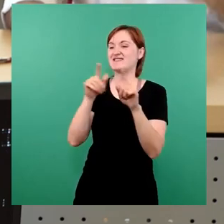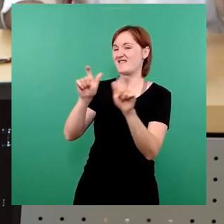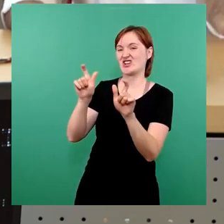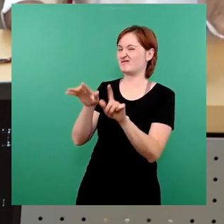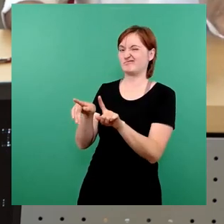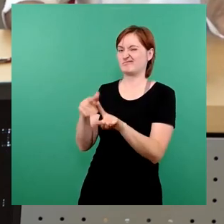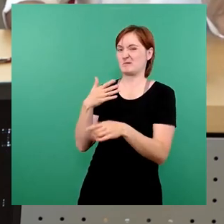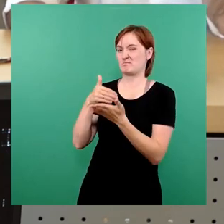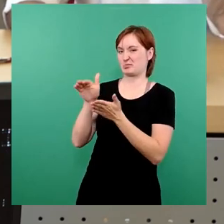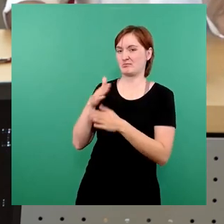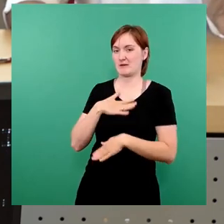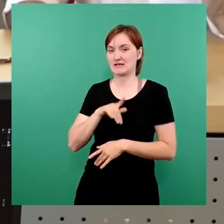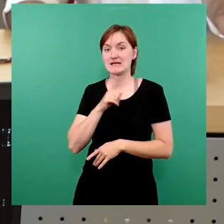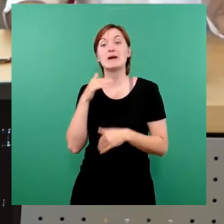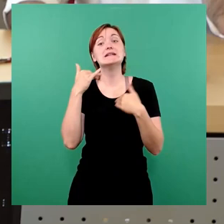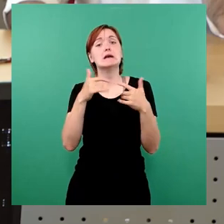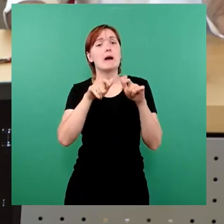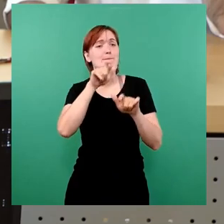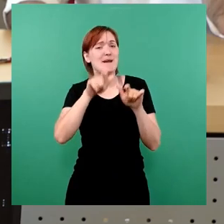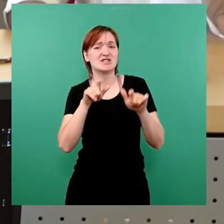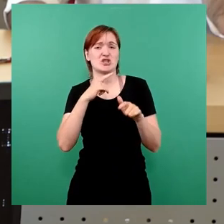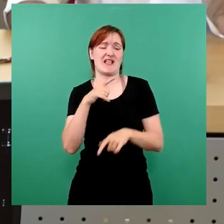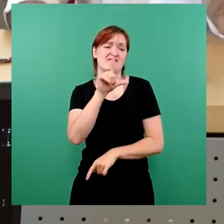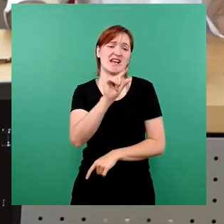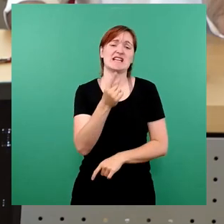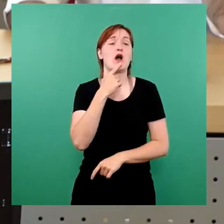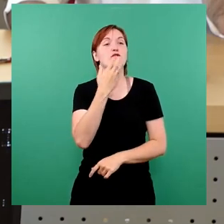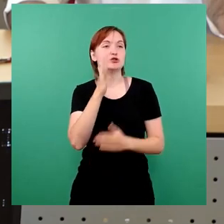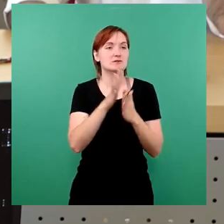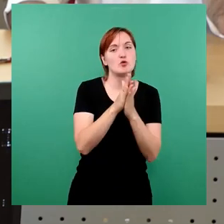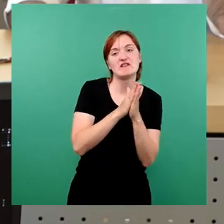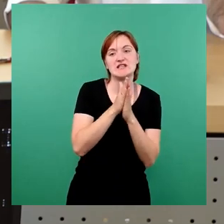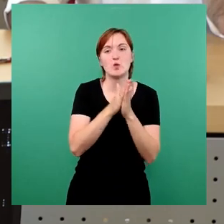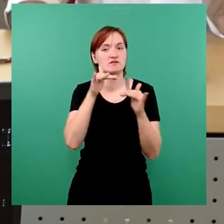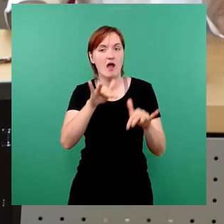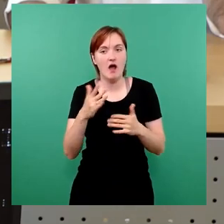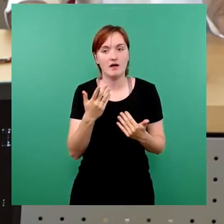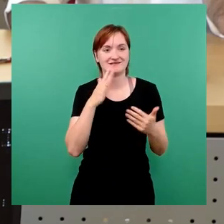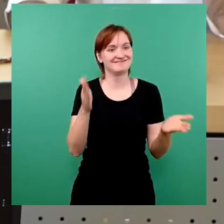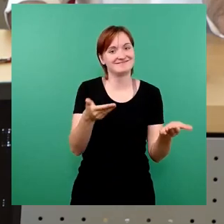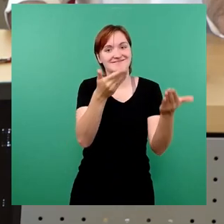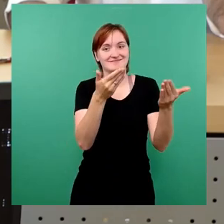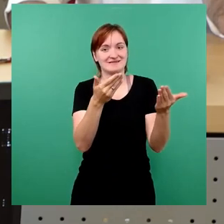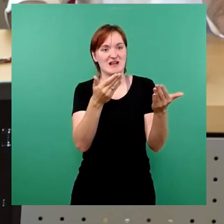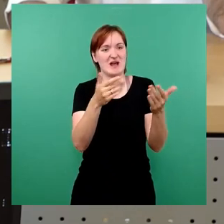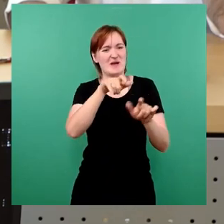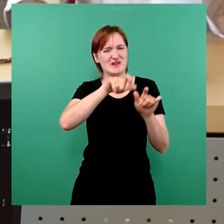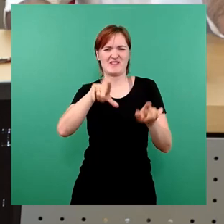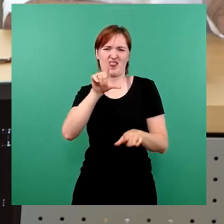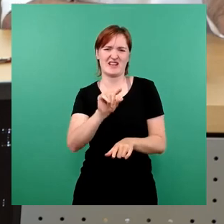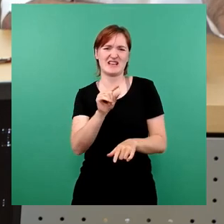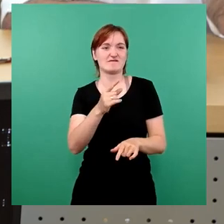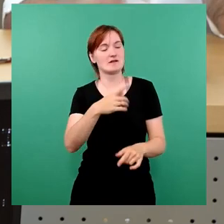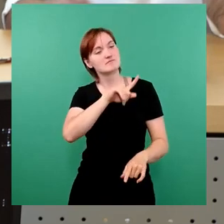weniger Leute bereit sind, was auf die Beine zu stellen. Es gibt einfach unheimlich wenige Leute, die noch bereit sind,